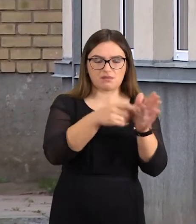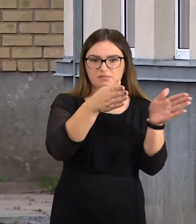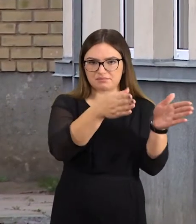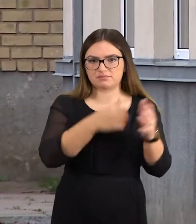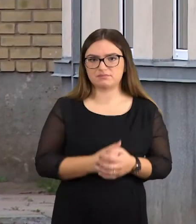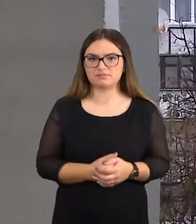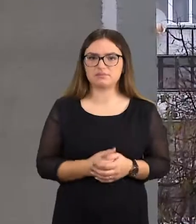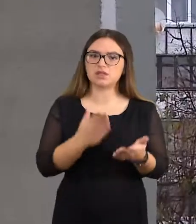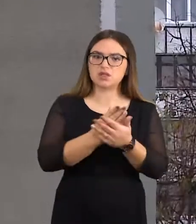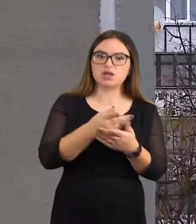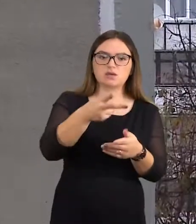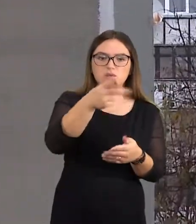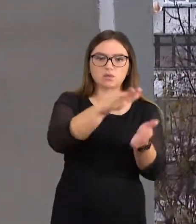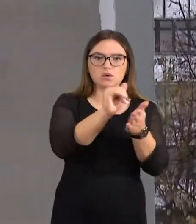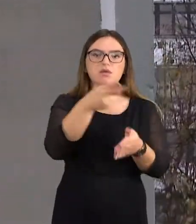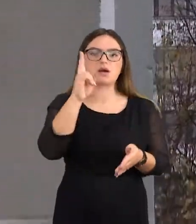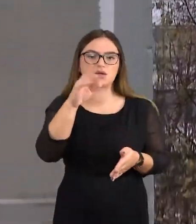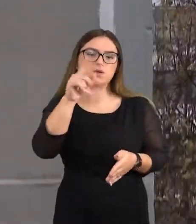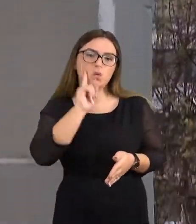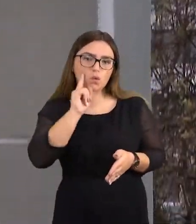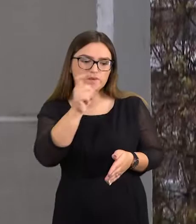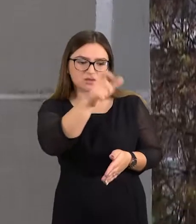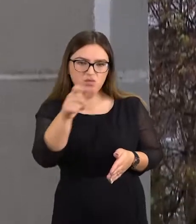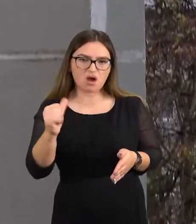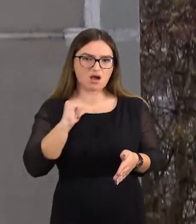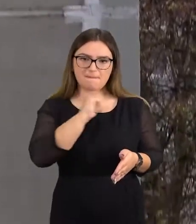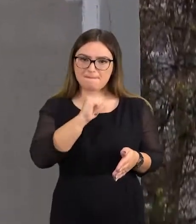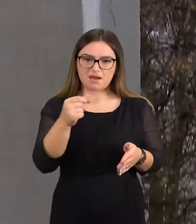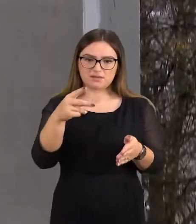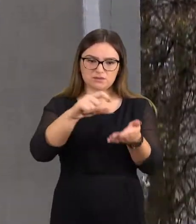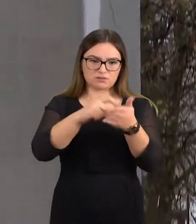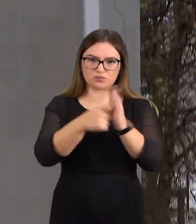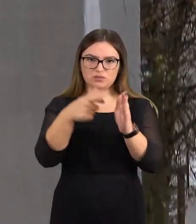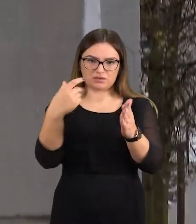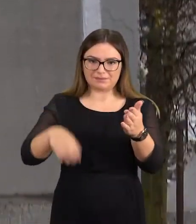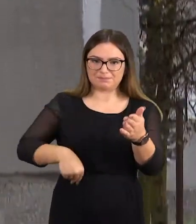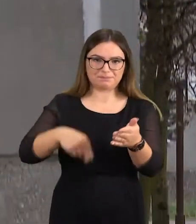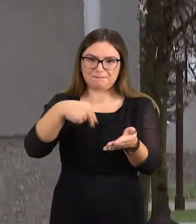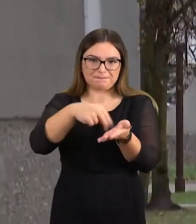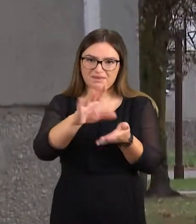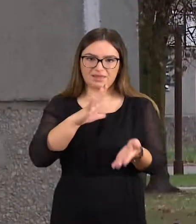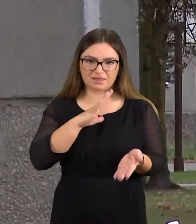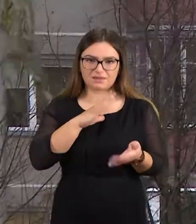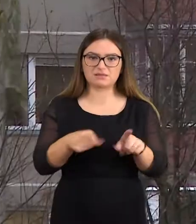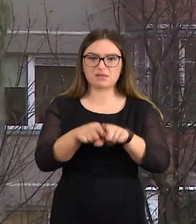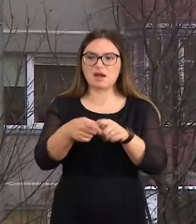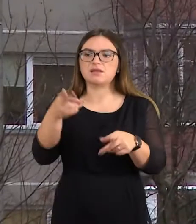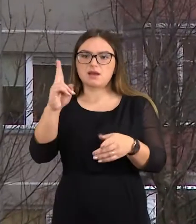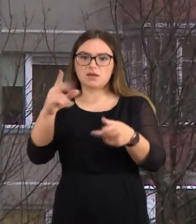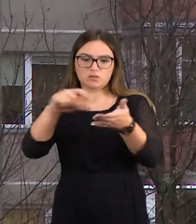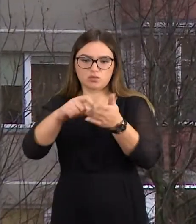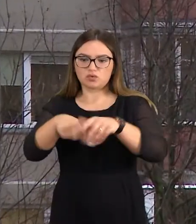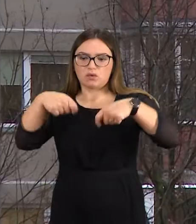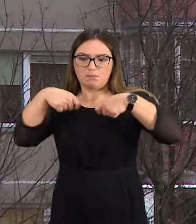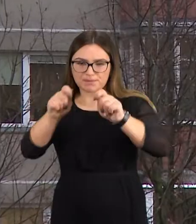kelių socialinių grupių. Tai jau ne žmonės, kurie dar nėra finansiškai pajėgus įsigyti nuo savo būstą, taip pat pardavę turėtus būtus ir besistatantis